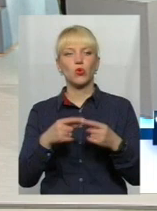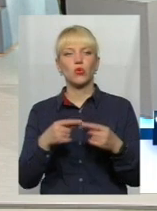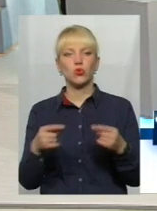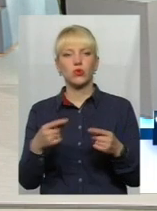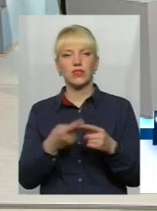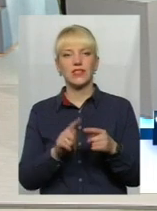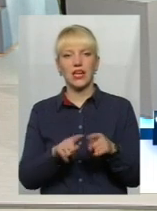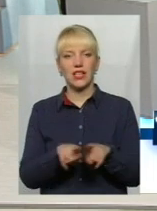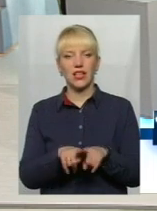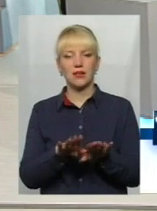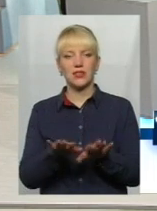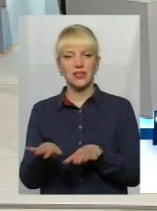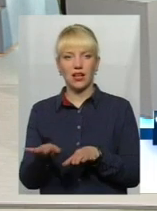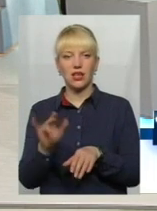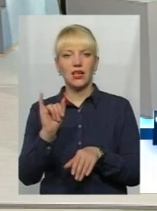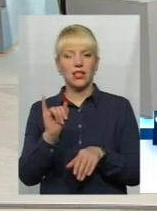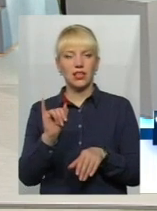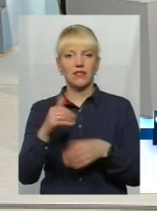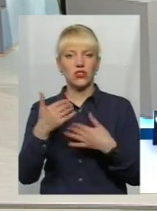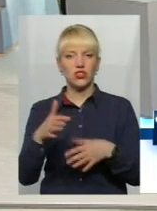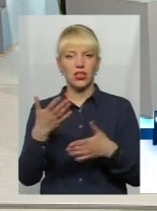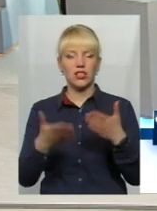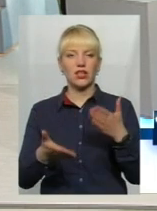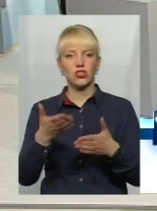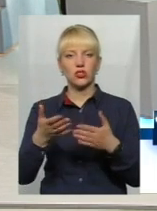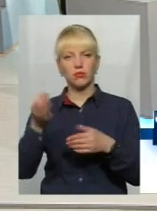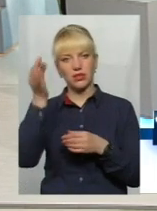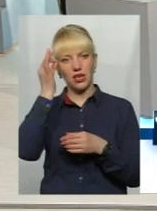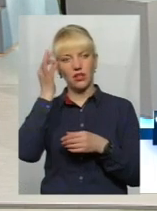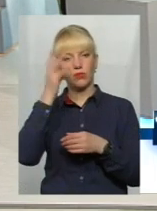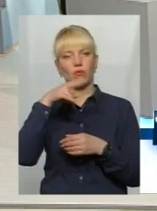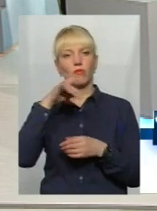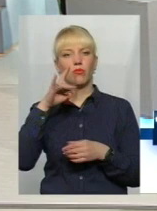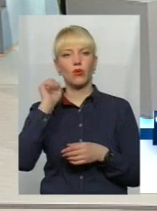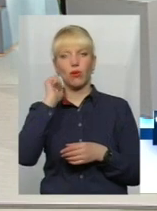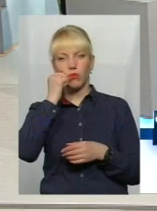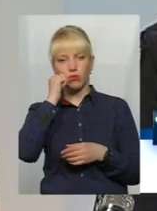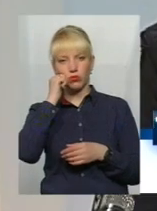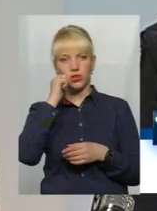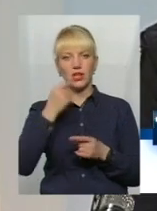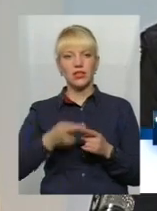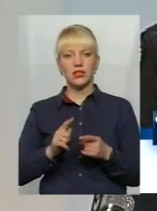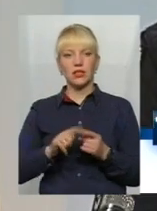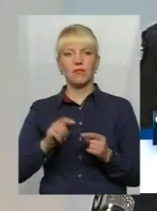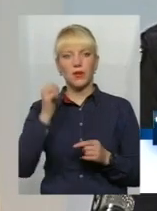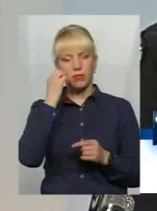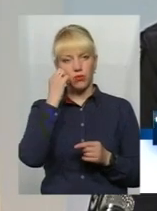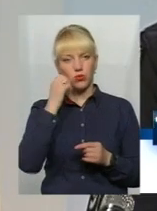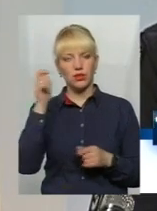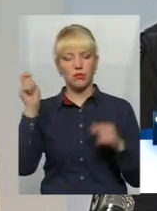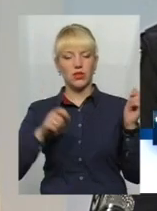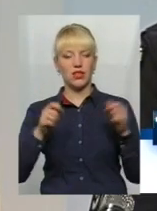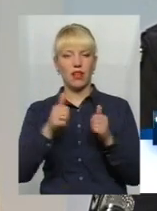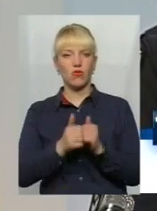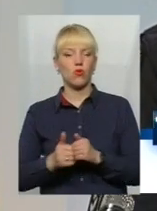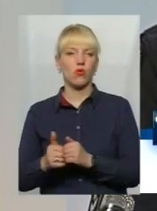місцях. І вже, якщо ми згадуємо про бабусі, вже тоді ці бабусі, які прибувають з навколишніх сіл, за